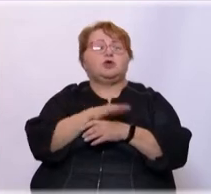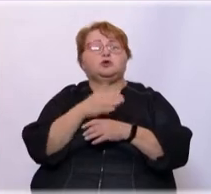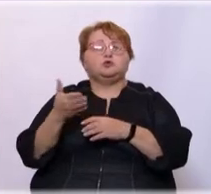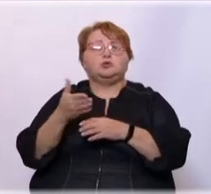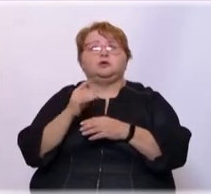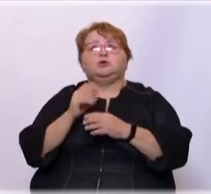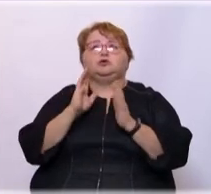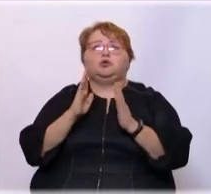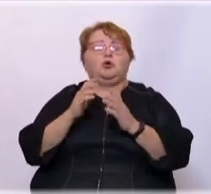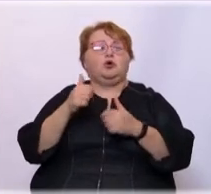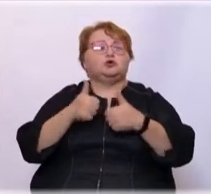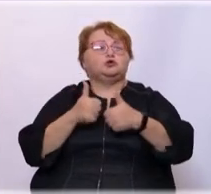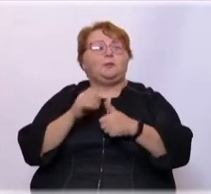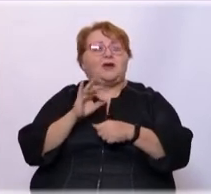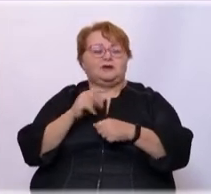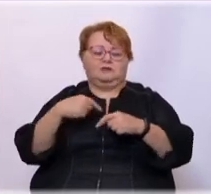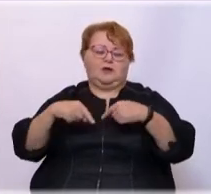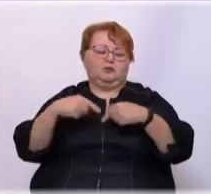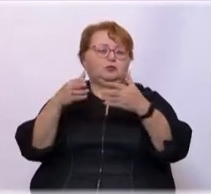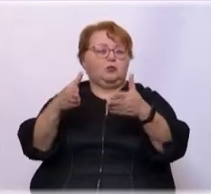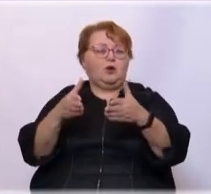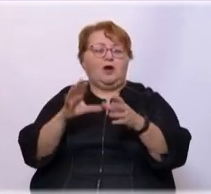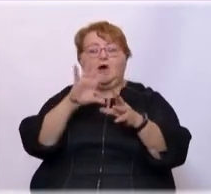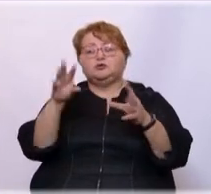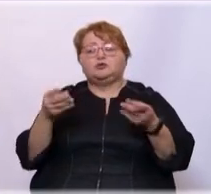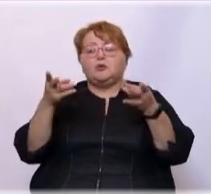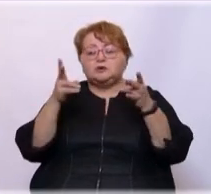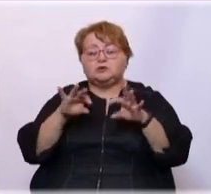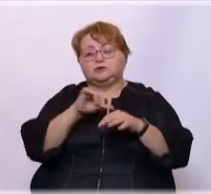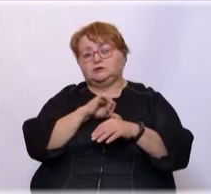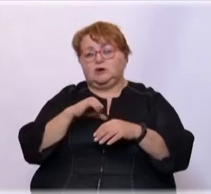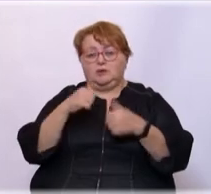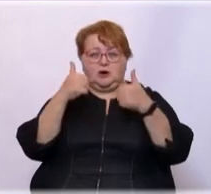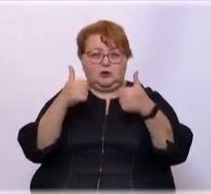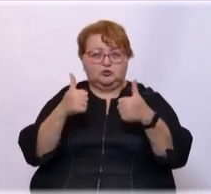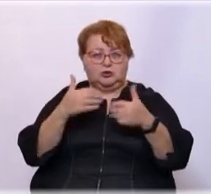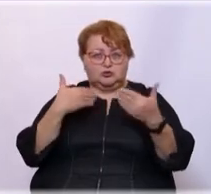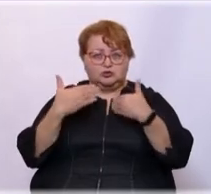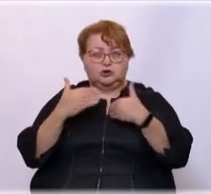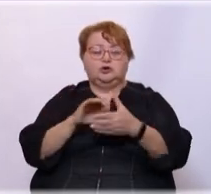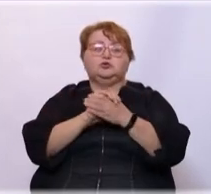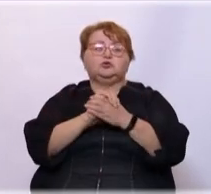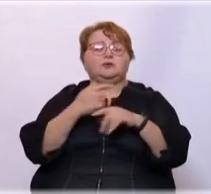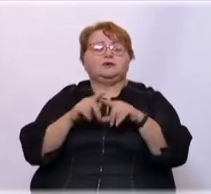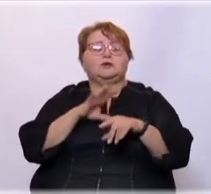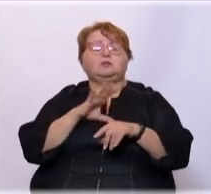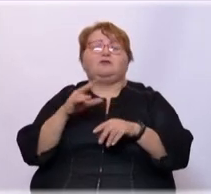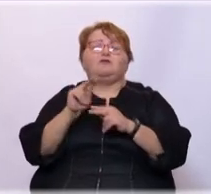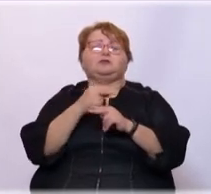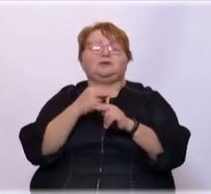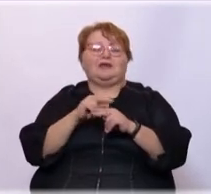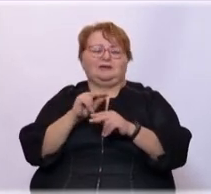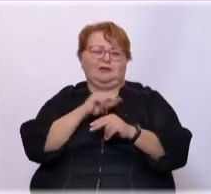Мы только соперники на футбольном поле. А все остальное, это самое хорошее отношение, дружба. Это была наша воспитательная работа.